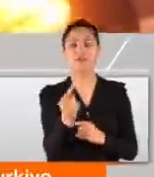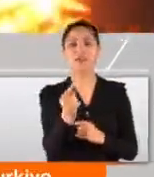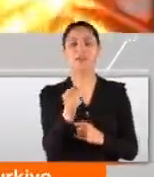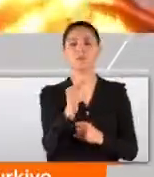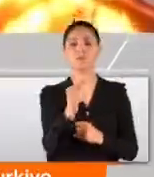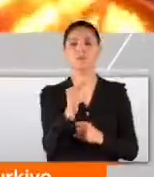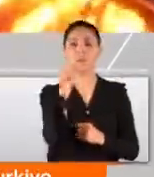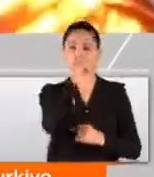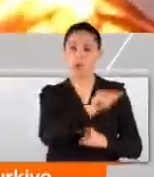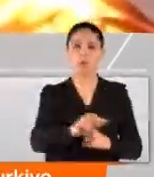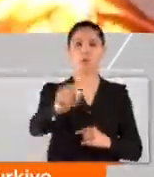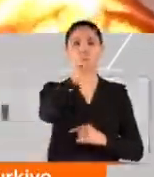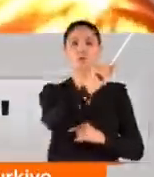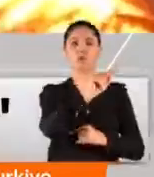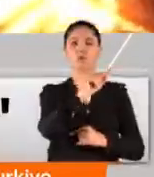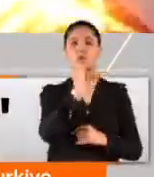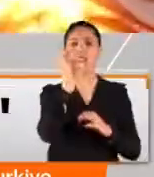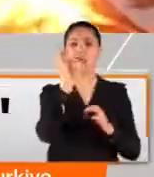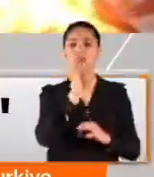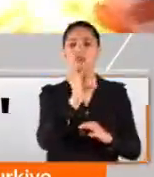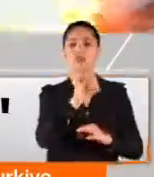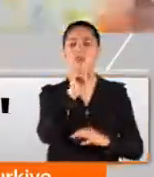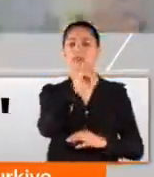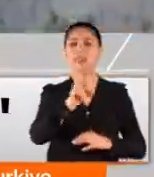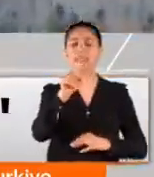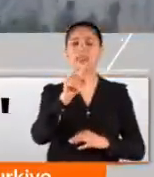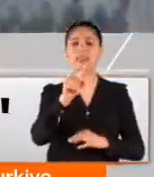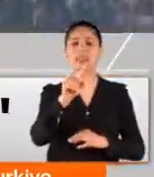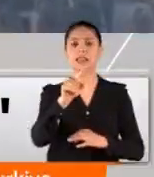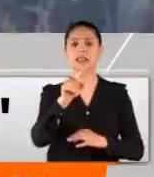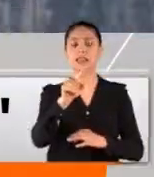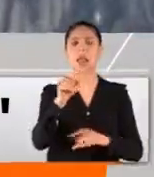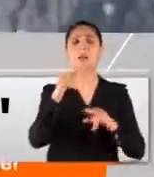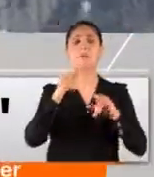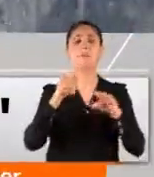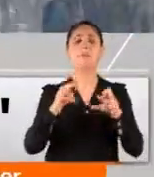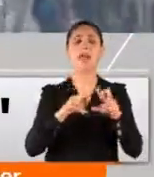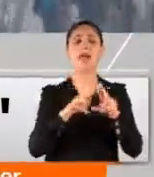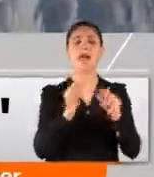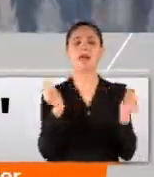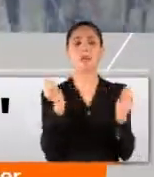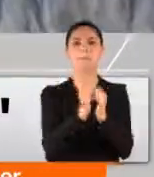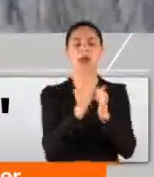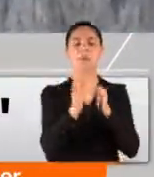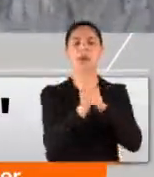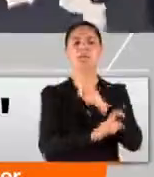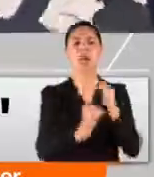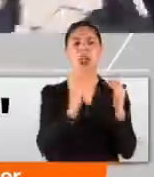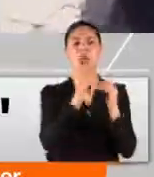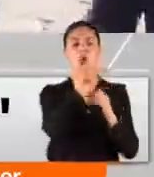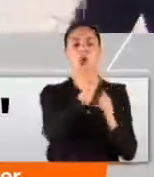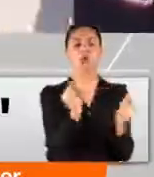bunlar sırtını size değil de PKK'ya, terör örgütüne